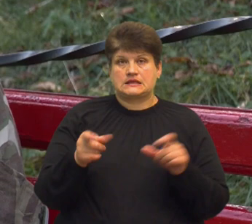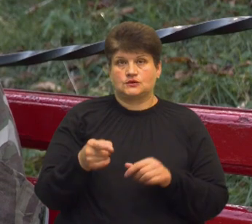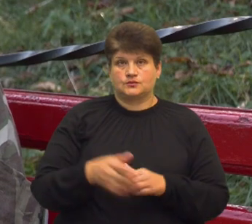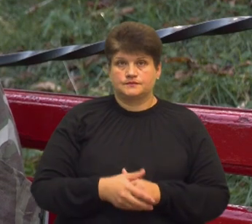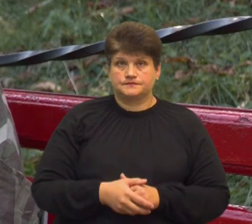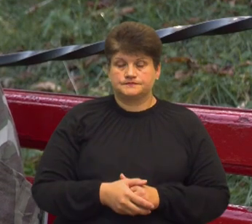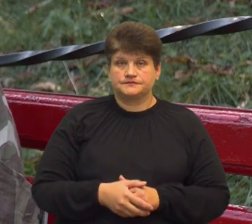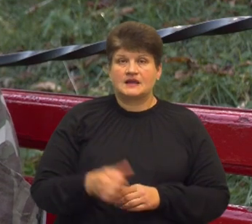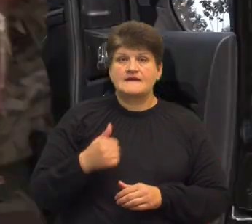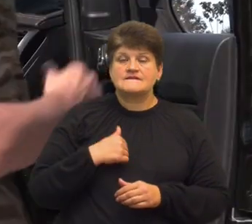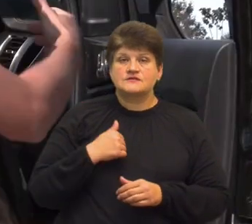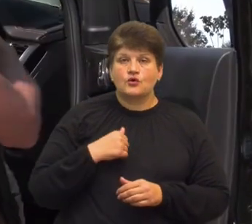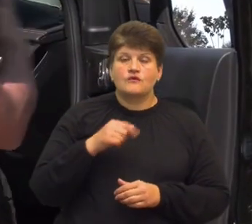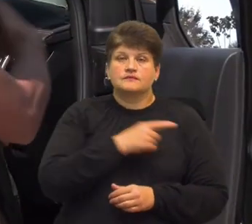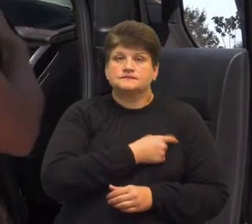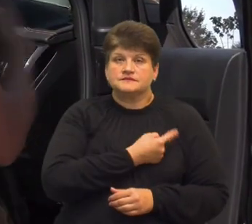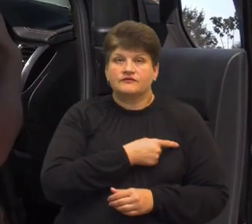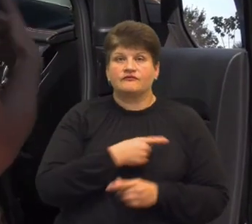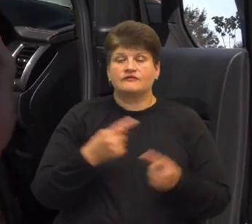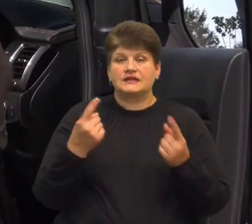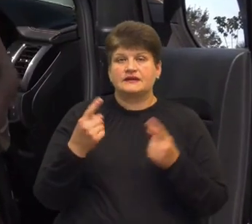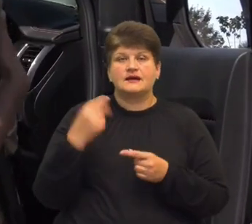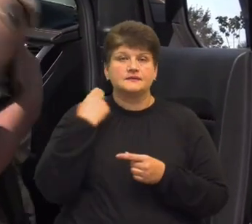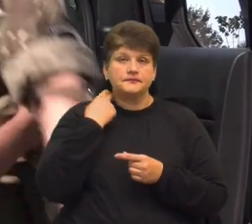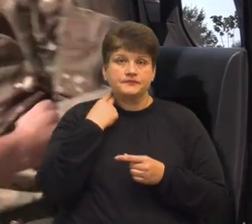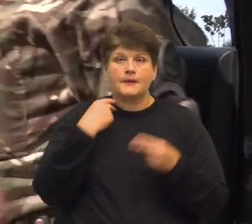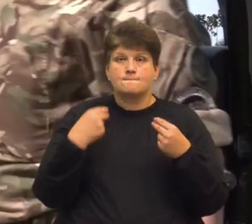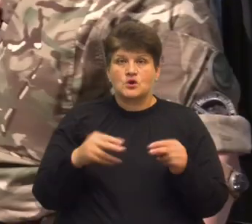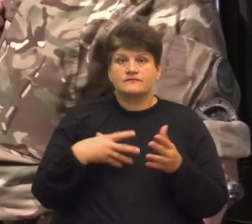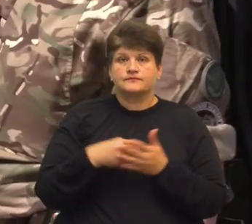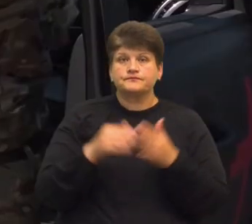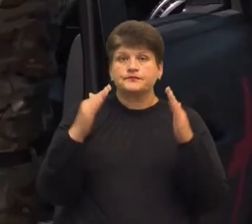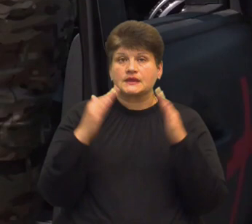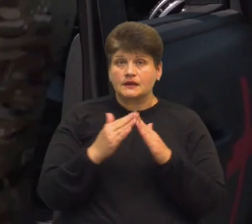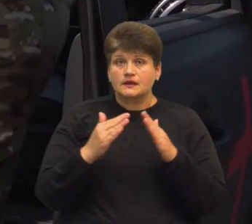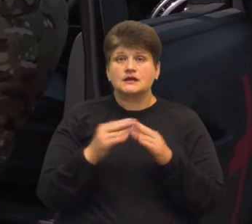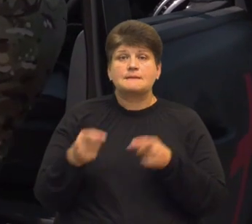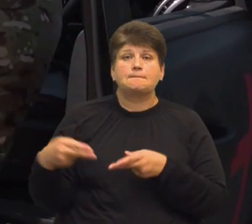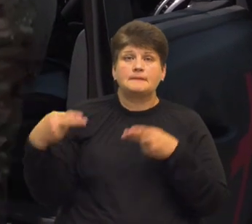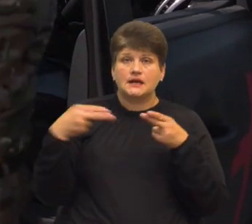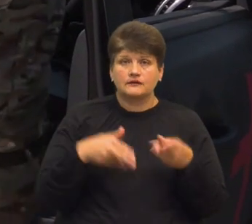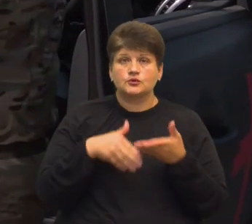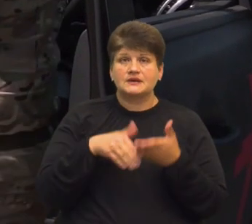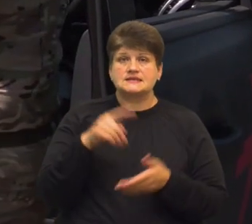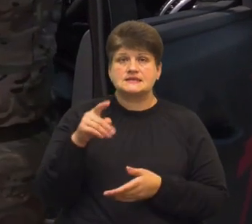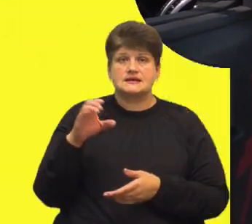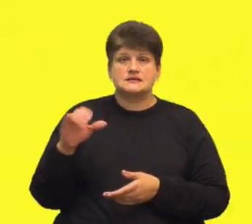Військовий парамедик з Великобританії Натан Ковал продав власний будинок і приїхав допомагати ЗСУ.